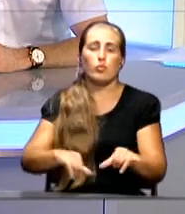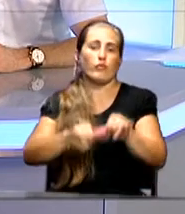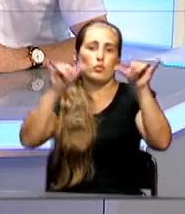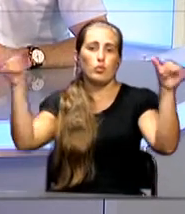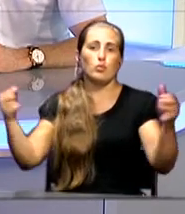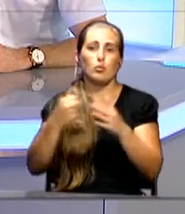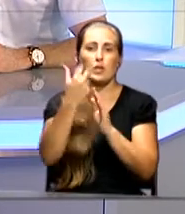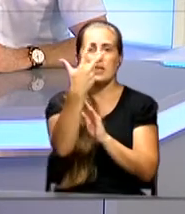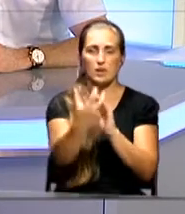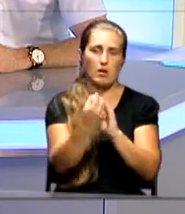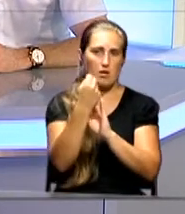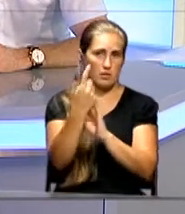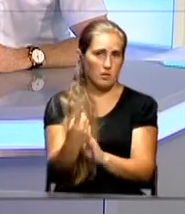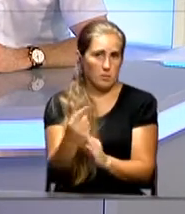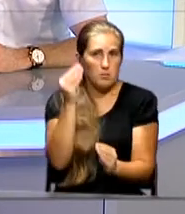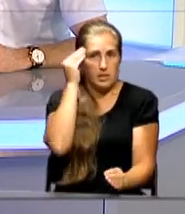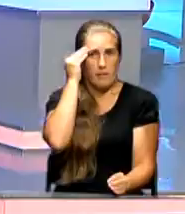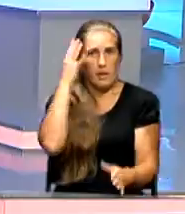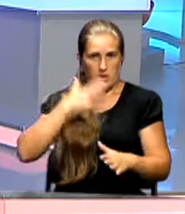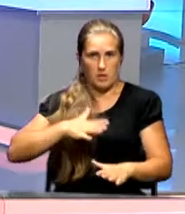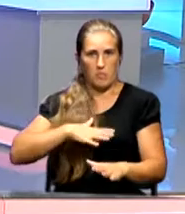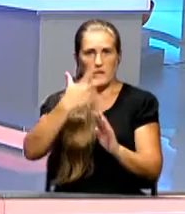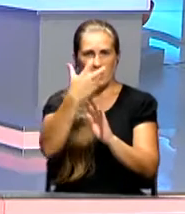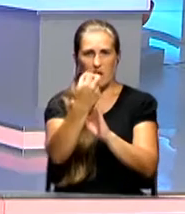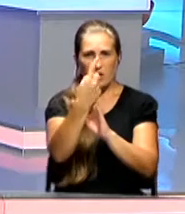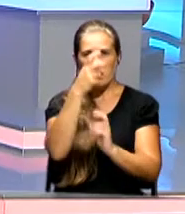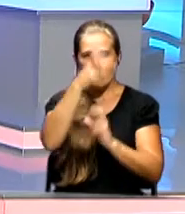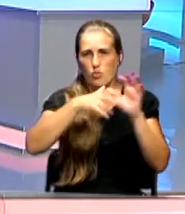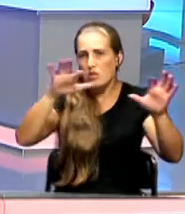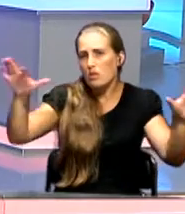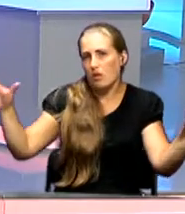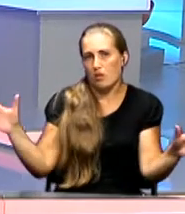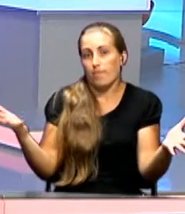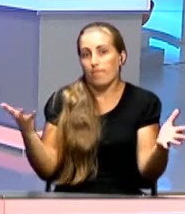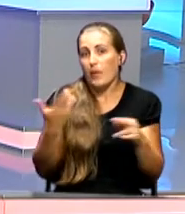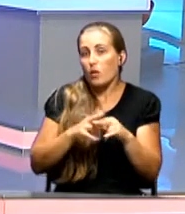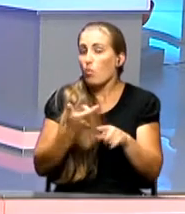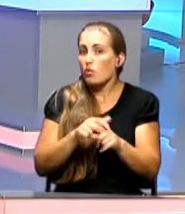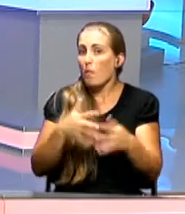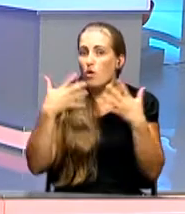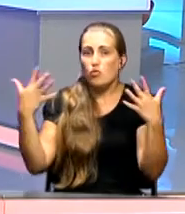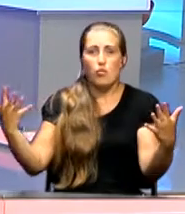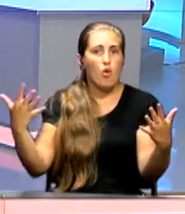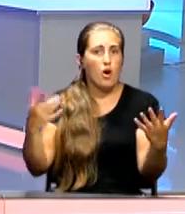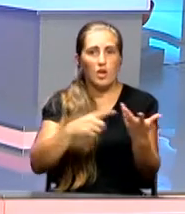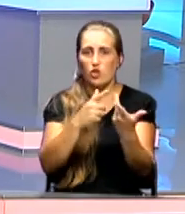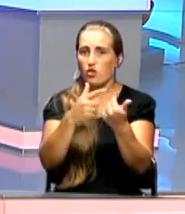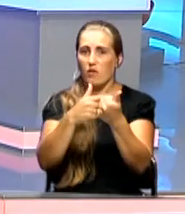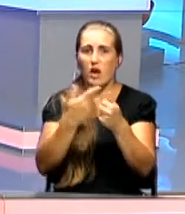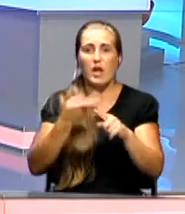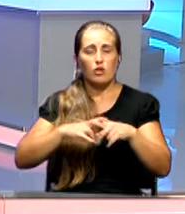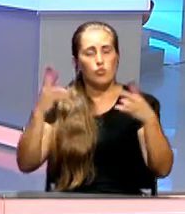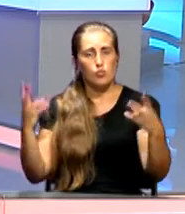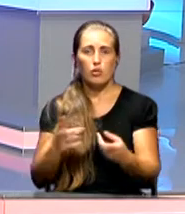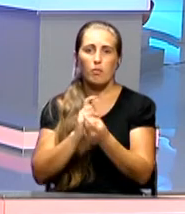до 311. То есть представляете, на Крым 311 свалок. Вот это очень, скажем так, большое количество, с этим явлением необходимо